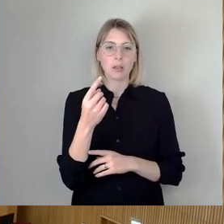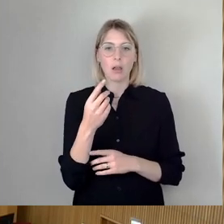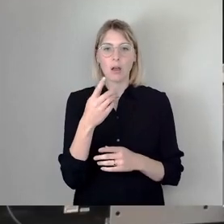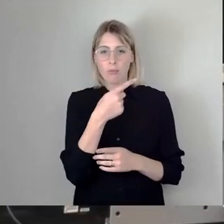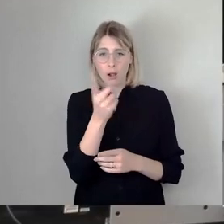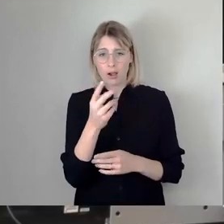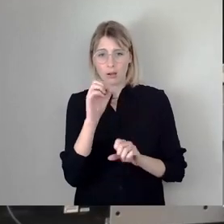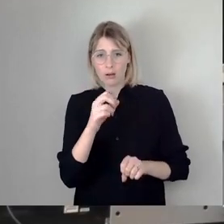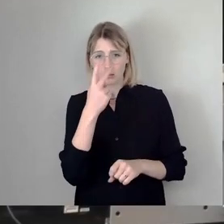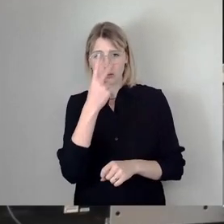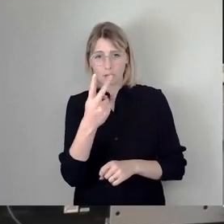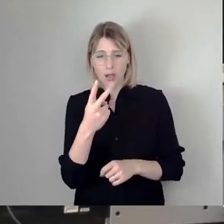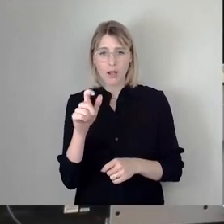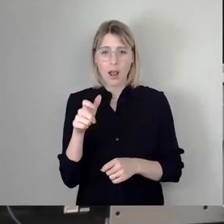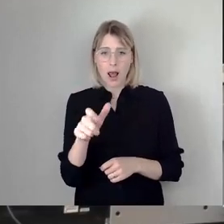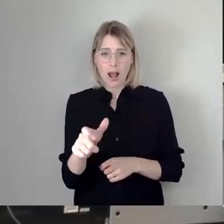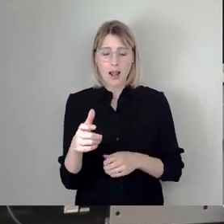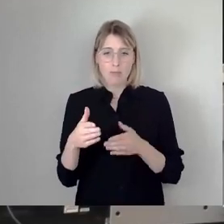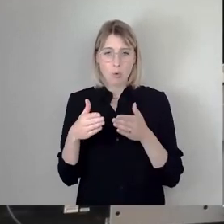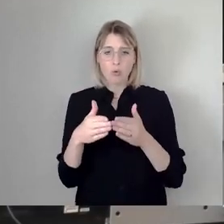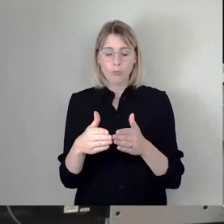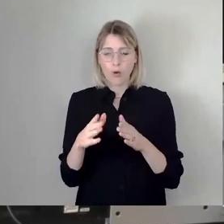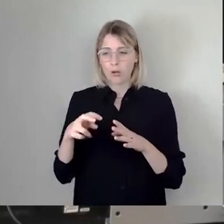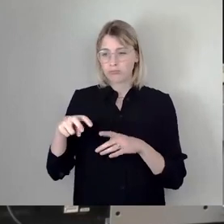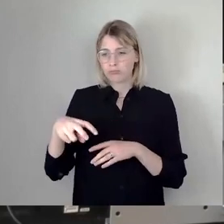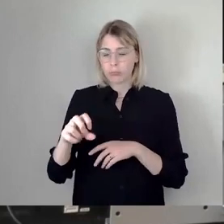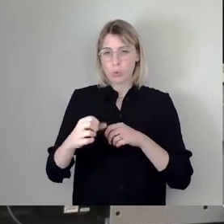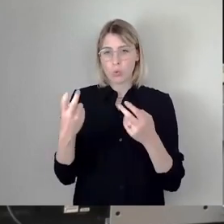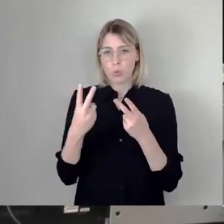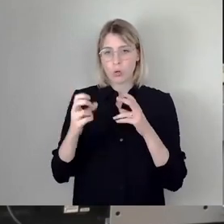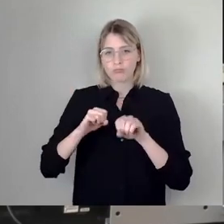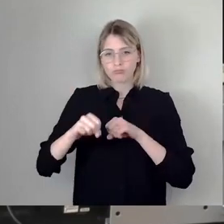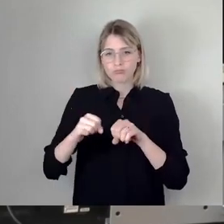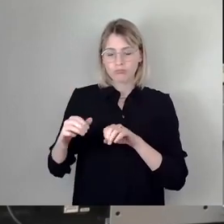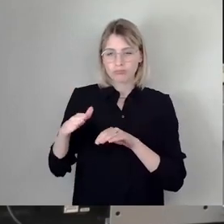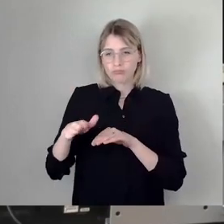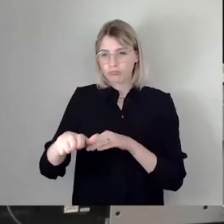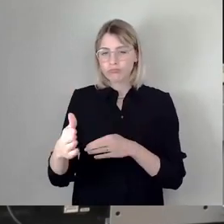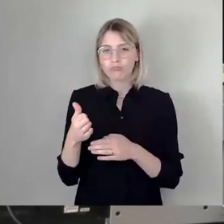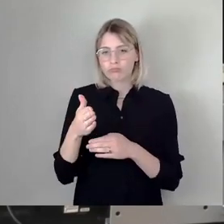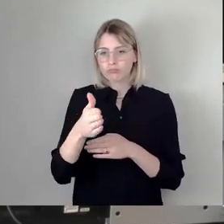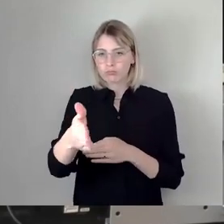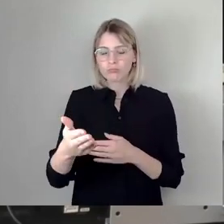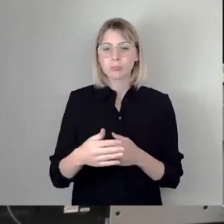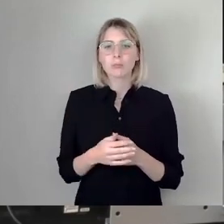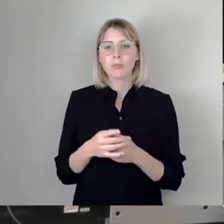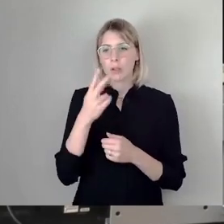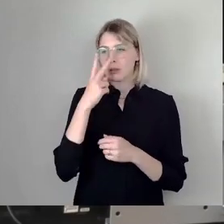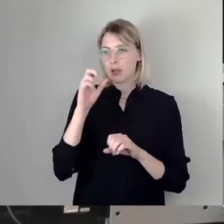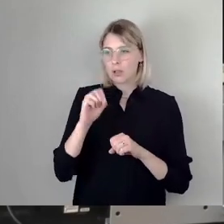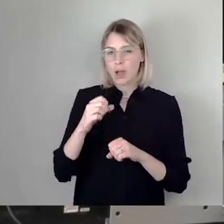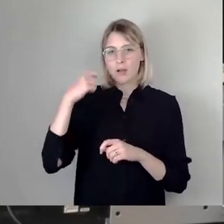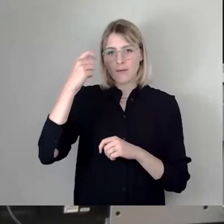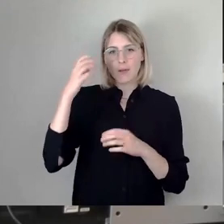der am Elbrufer entlang geht oder entlang radelt, werden ja gerade die Filmnächte für dieses Jahr